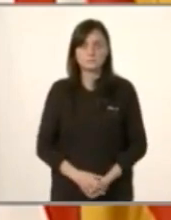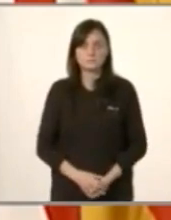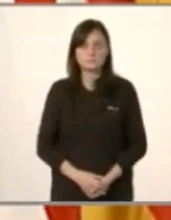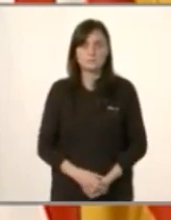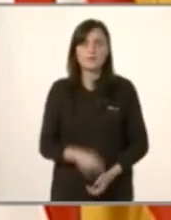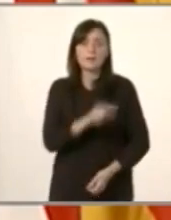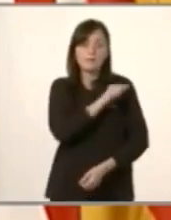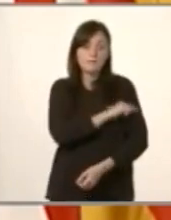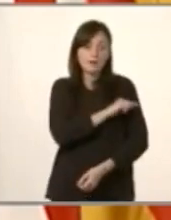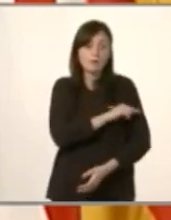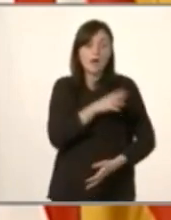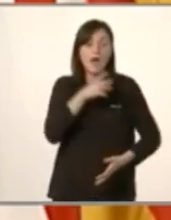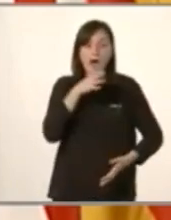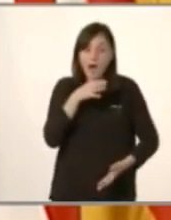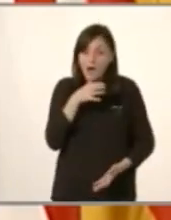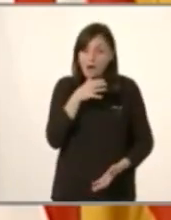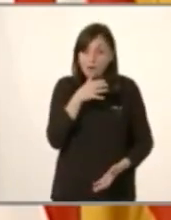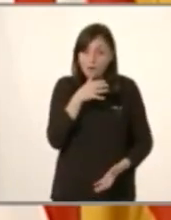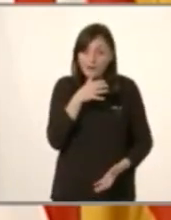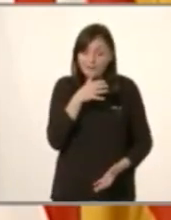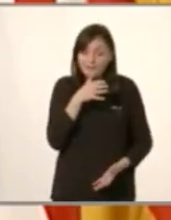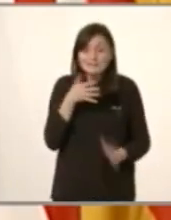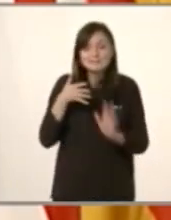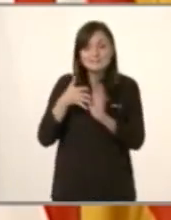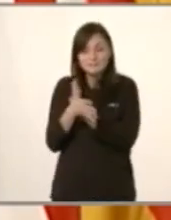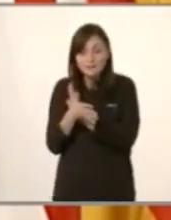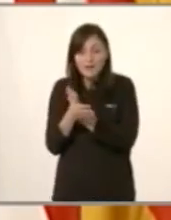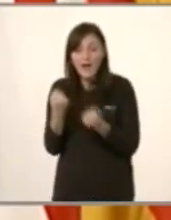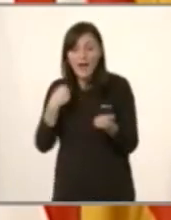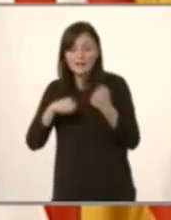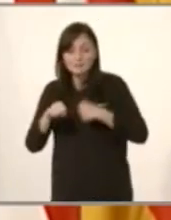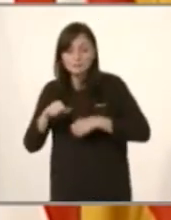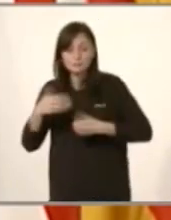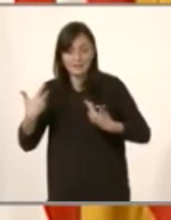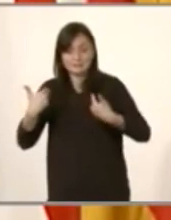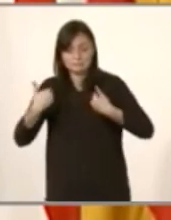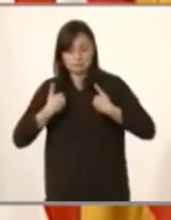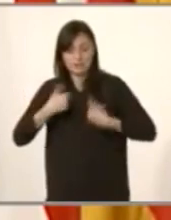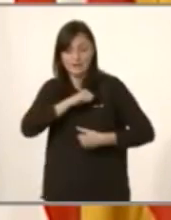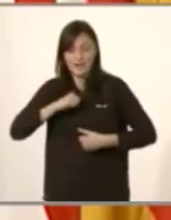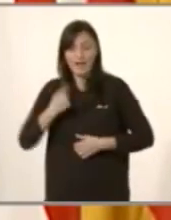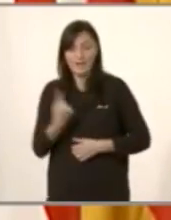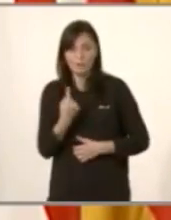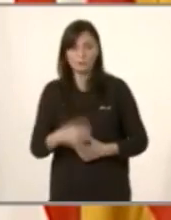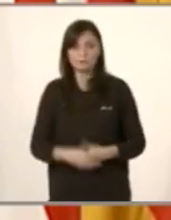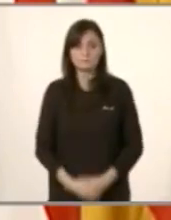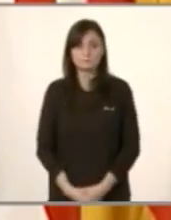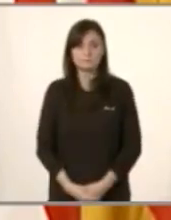La vacuna en aquest moment seguim sent nosaltres i la nostra actitud i la nostra responsabilitat.